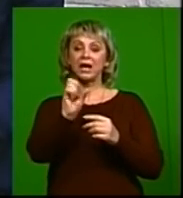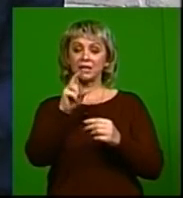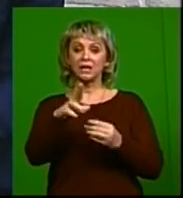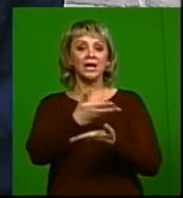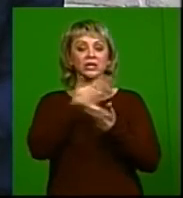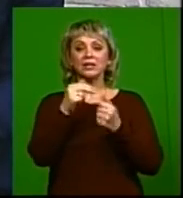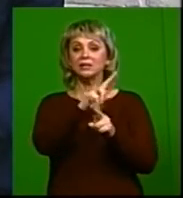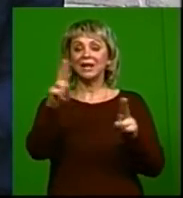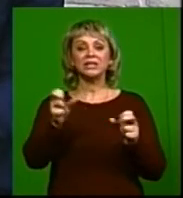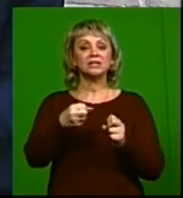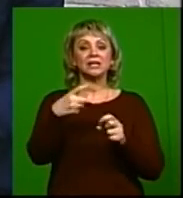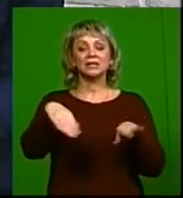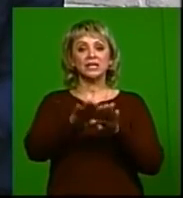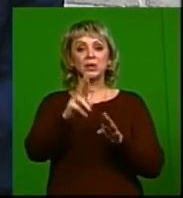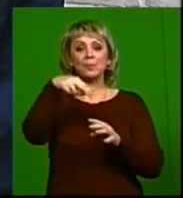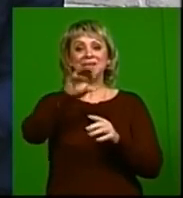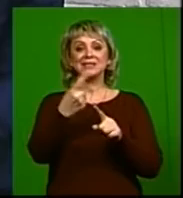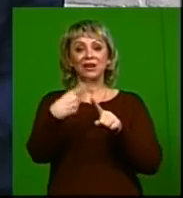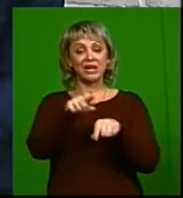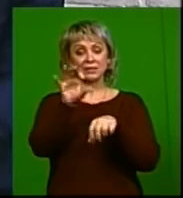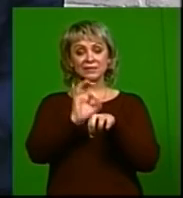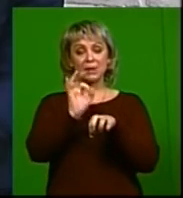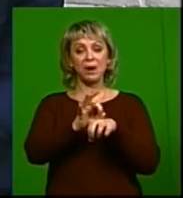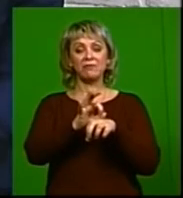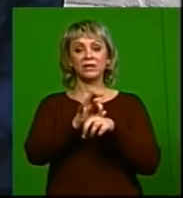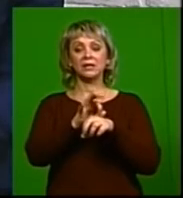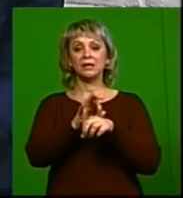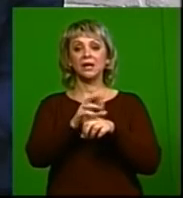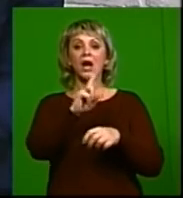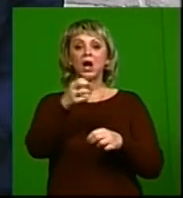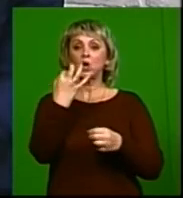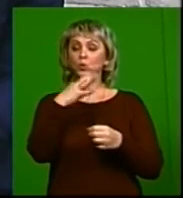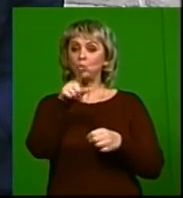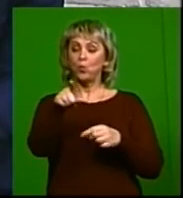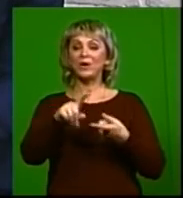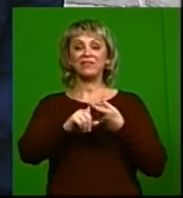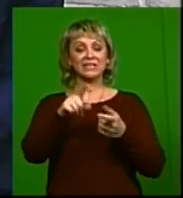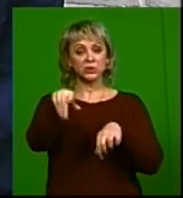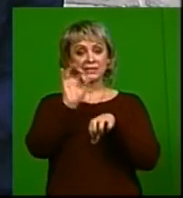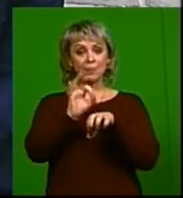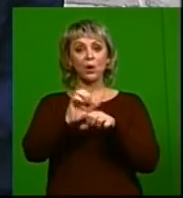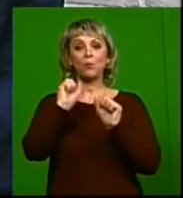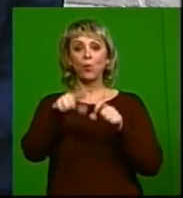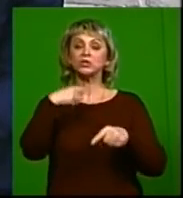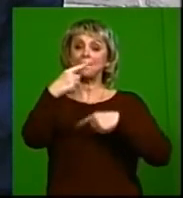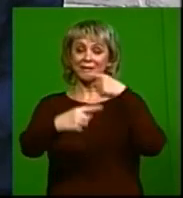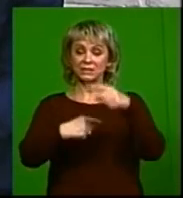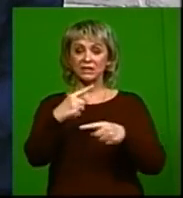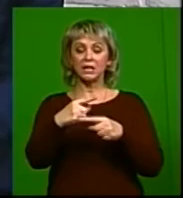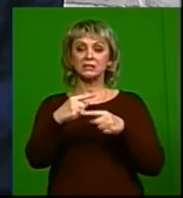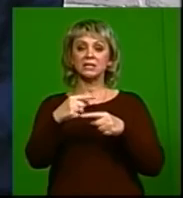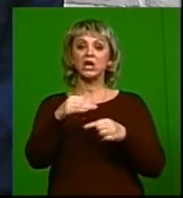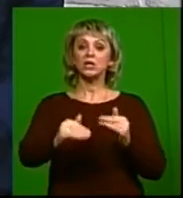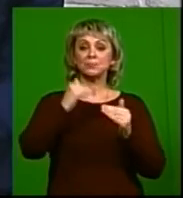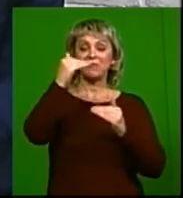нет каких-то специфических признаков у этого заболевания. Как и любое другое инфекционное заболевание, может протекать с